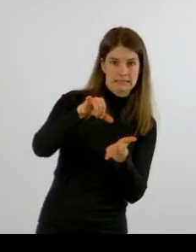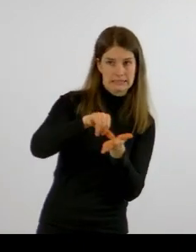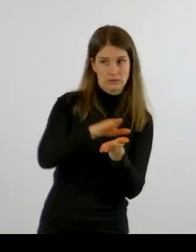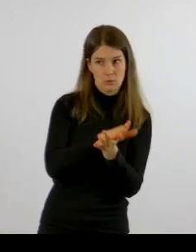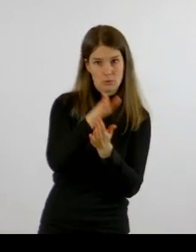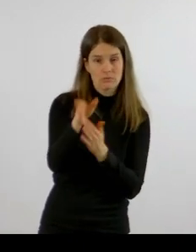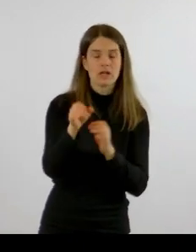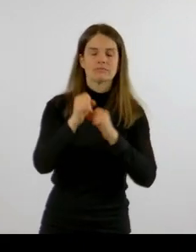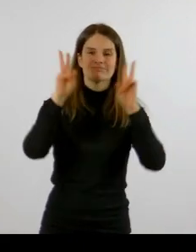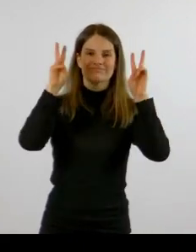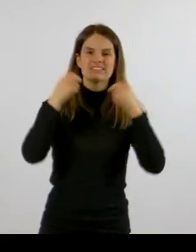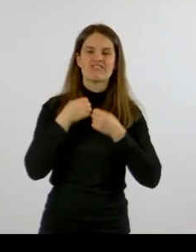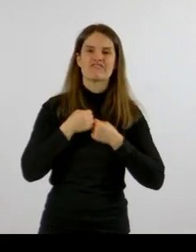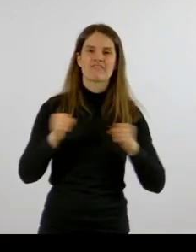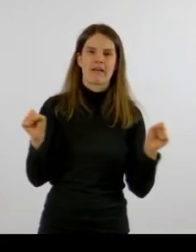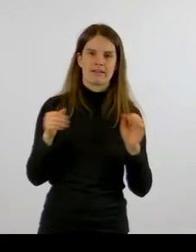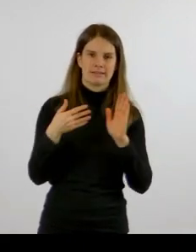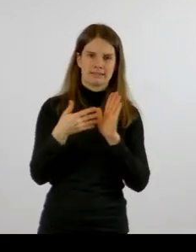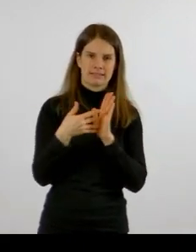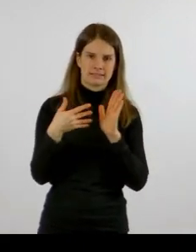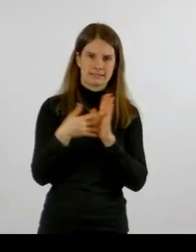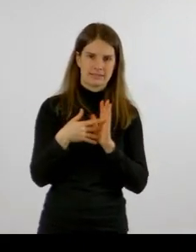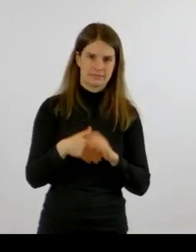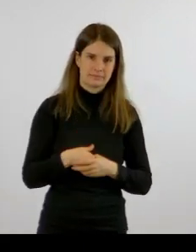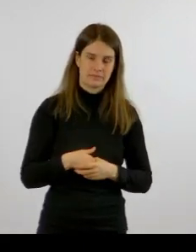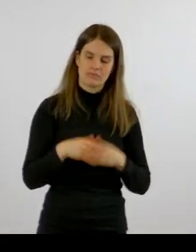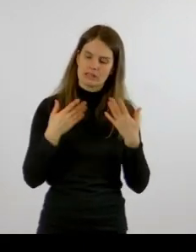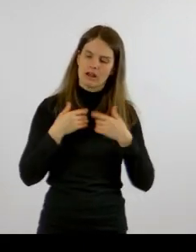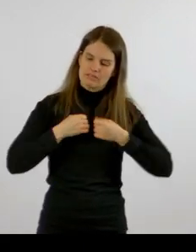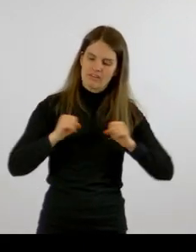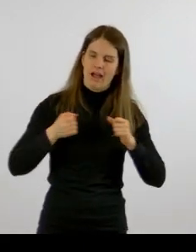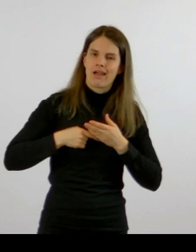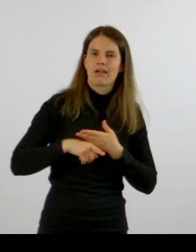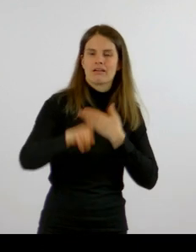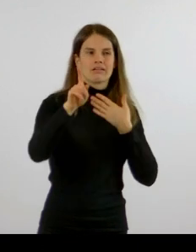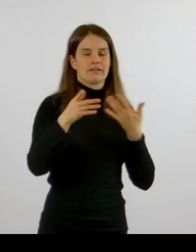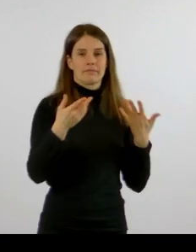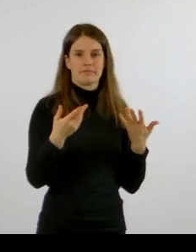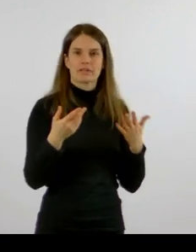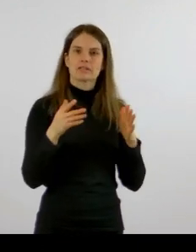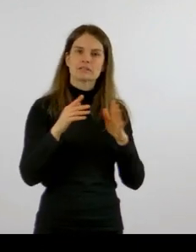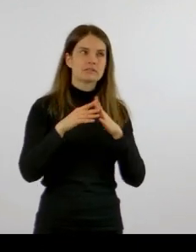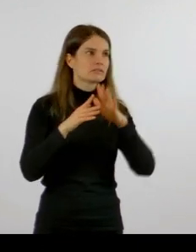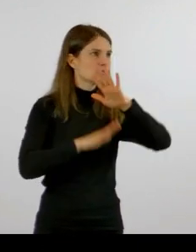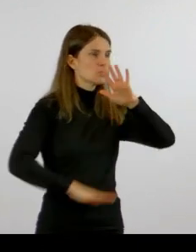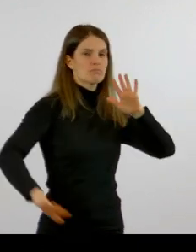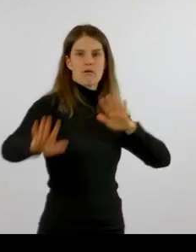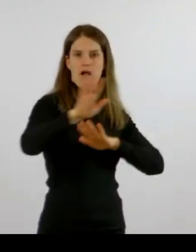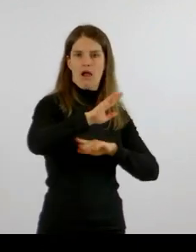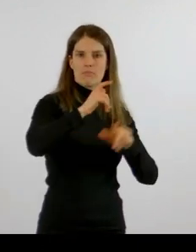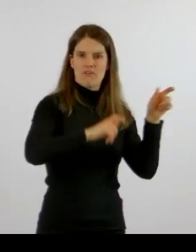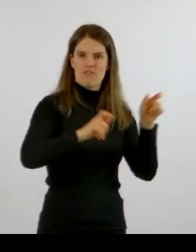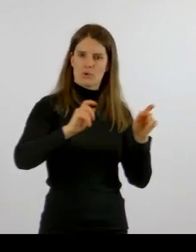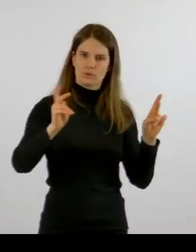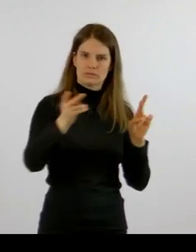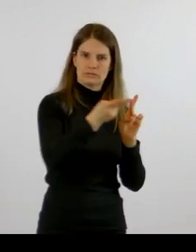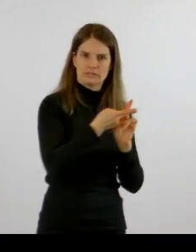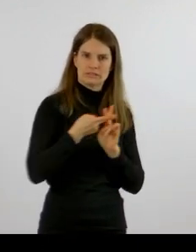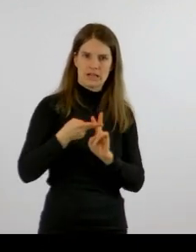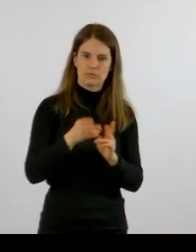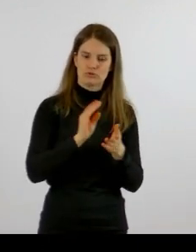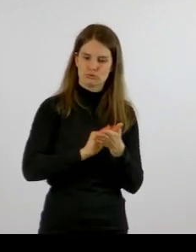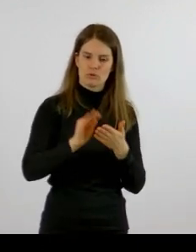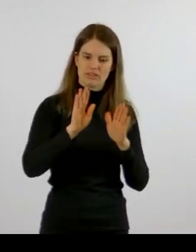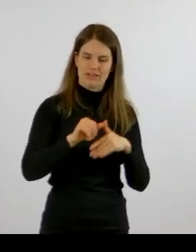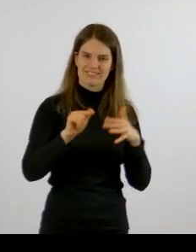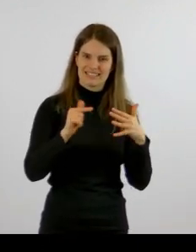freitesten lassen kann. Also auch hier der siebte Tag wie in der Gesamtbevölkerung. Nun